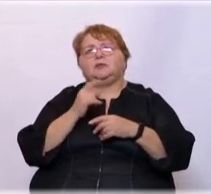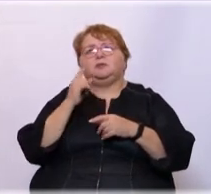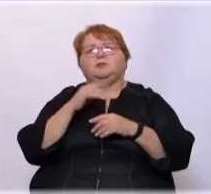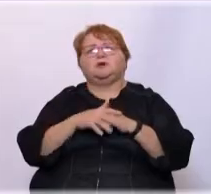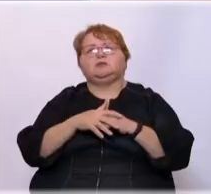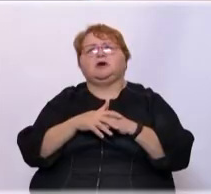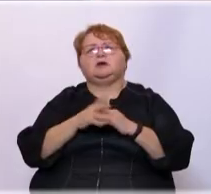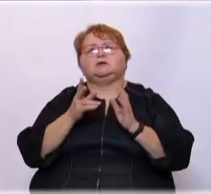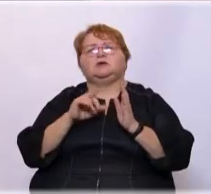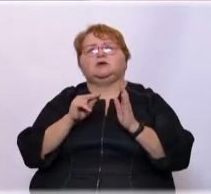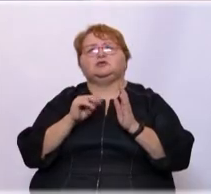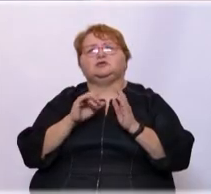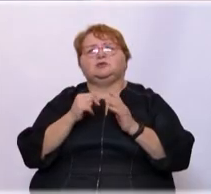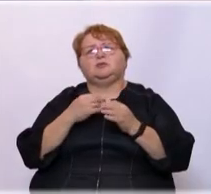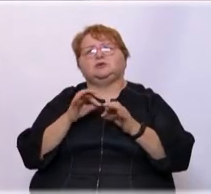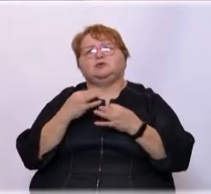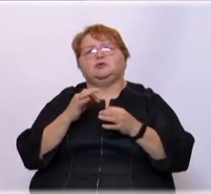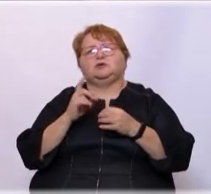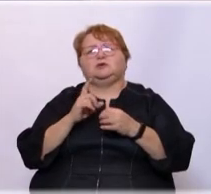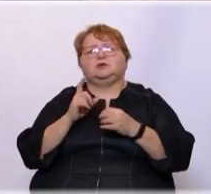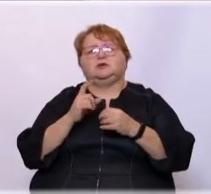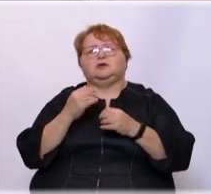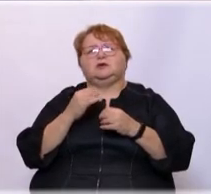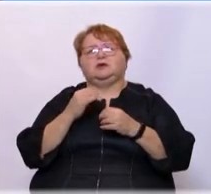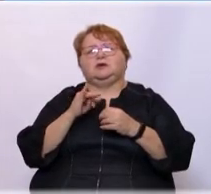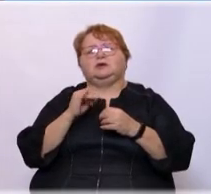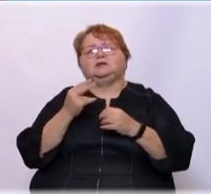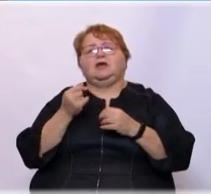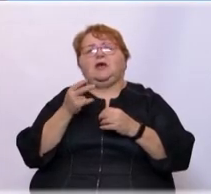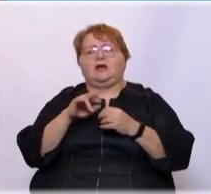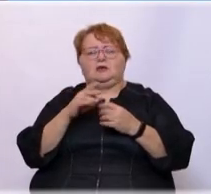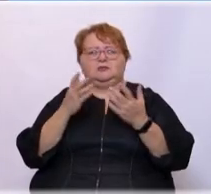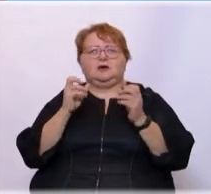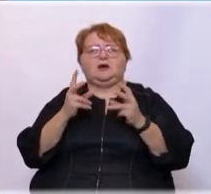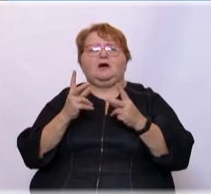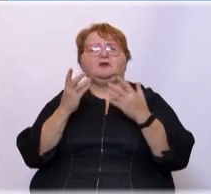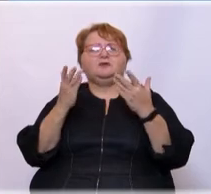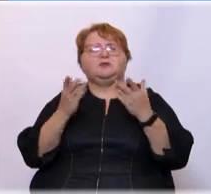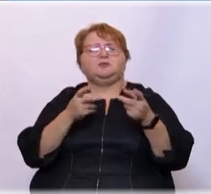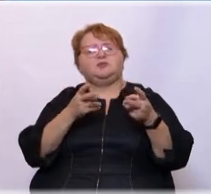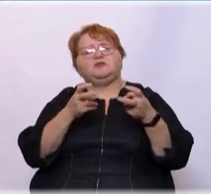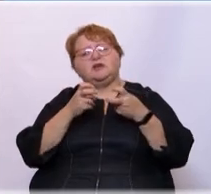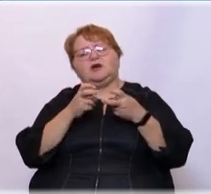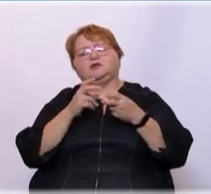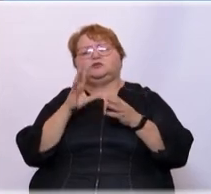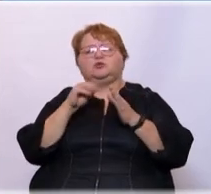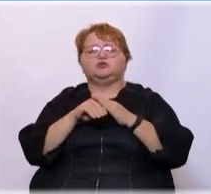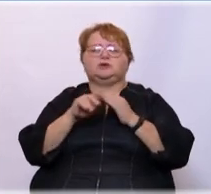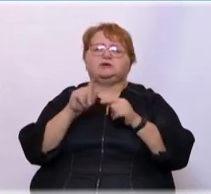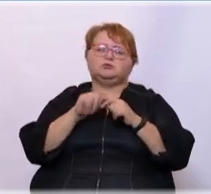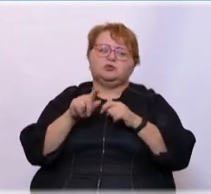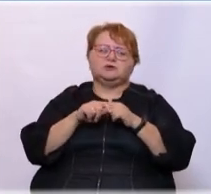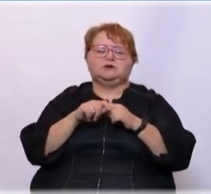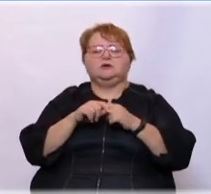Понимание Георгий Сергеевич, если позволите, хочется про идеологию вот у вас спросить. Вот как вы привлекаете, может быть, в том числе и спонсоров,